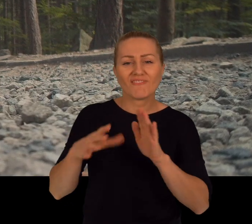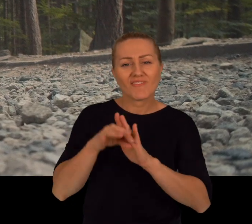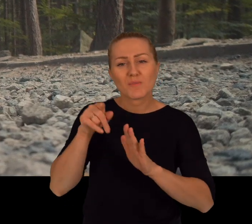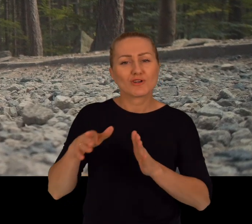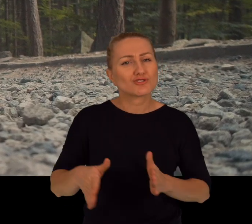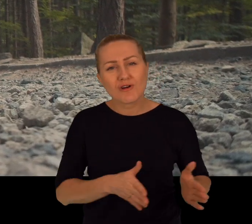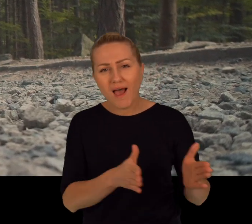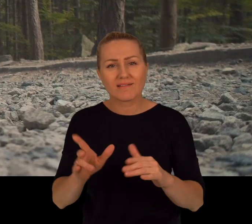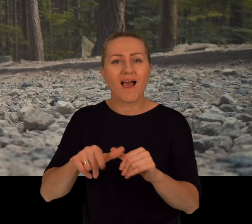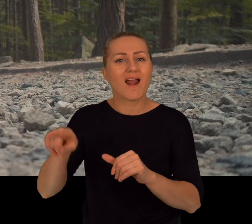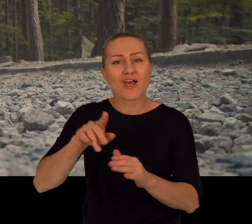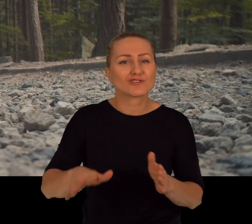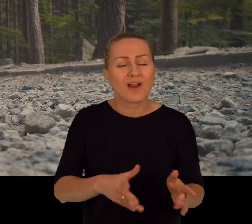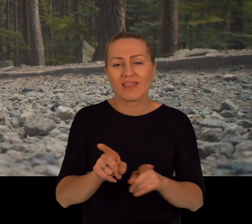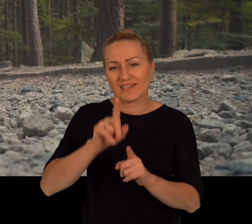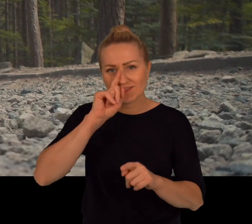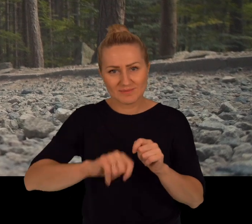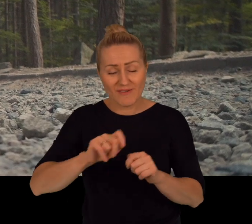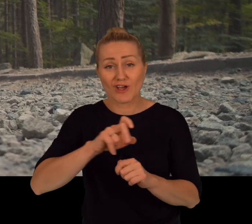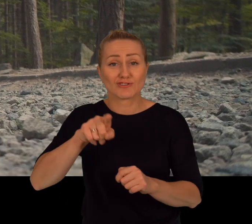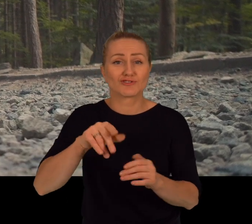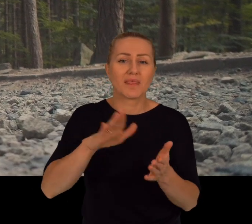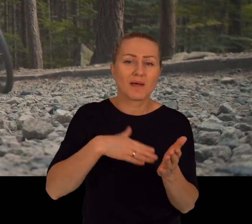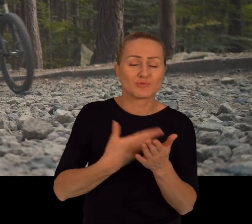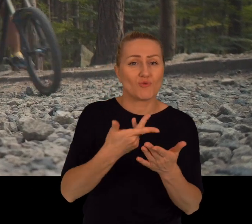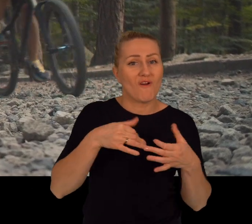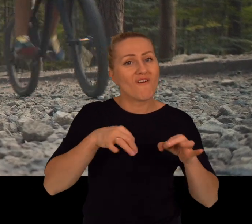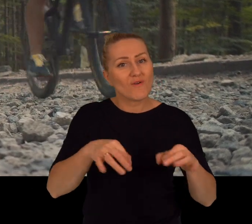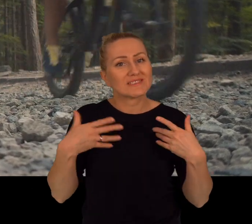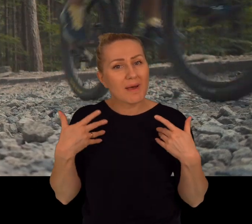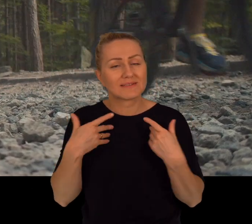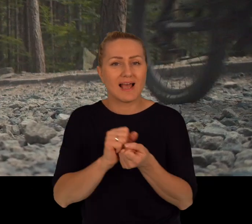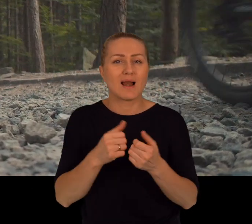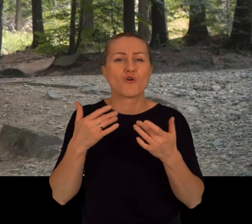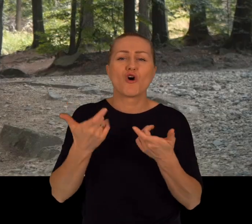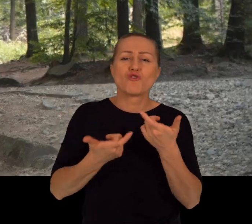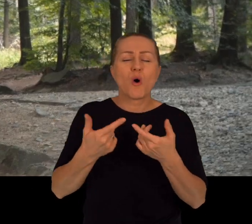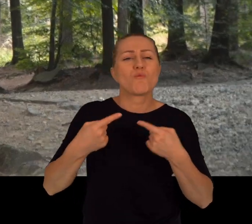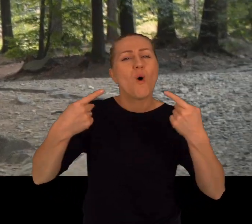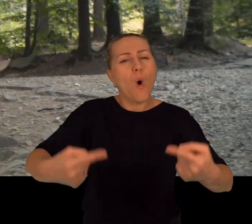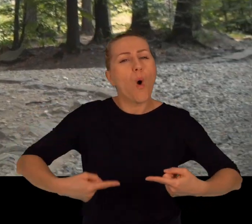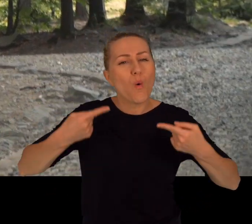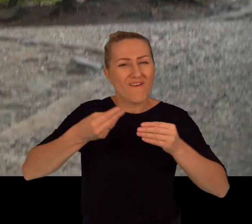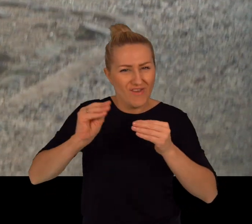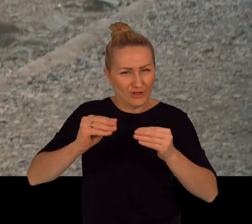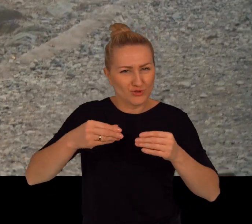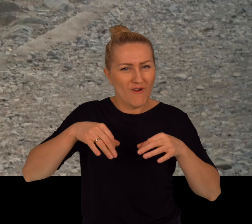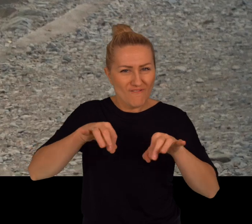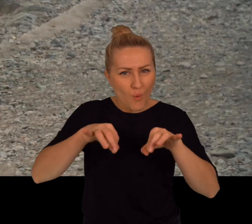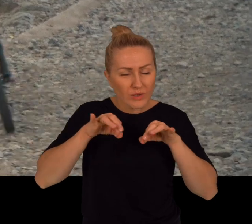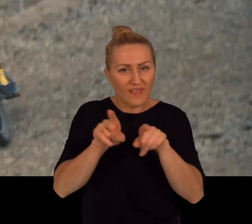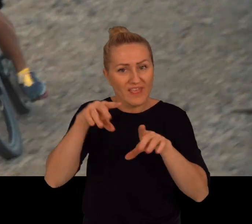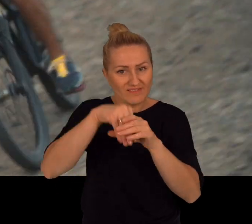Wybieramy te szlaki, ale co najważniejsze te szlaki też inwentaryzujemy. Czy na przykład wózkiem spacerowym albo takim wózkiem typu jogger z troszeczkę większymi